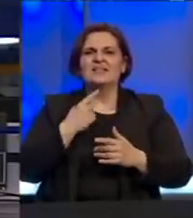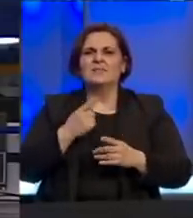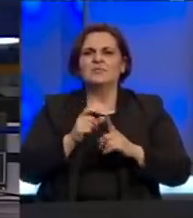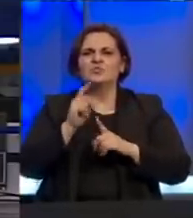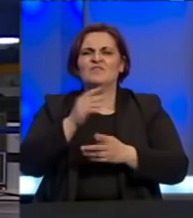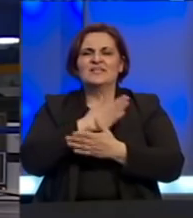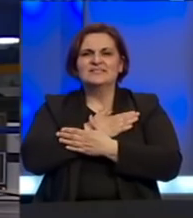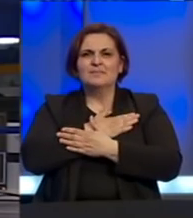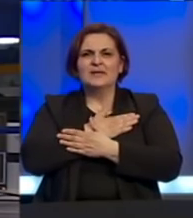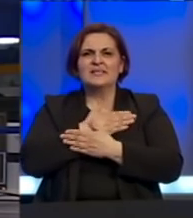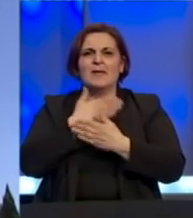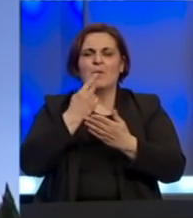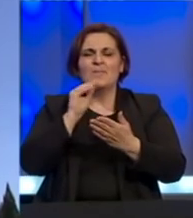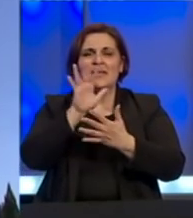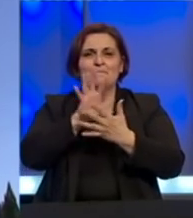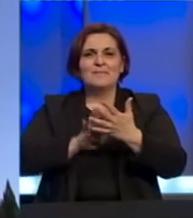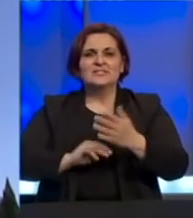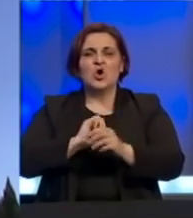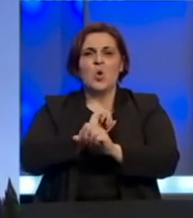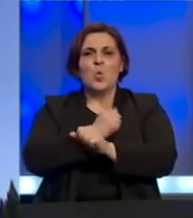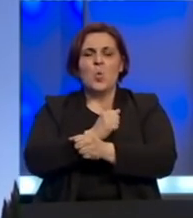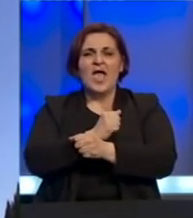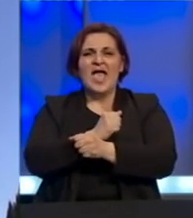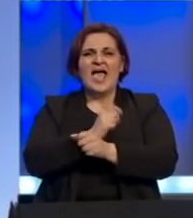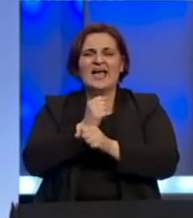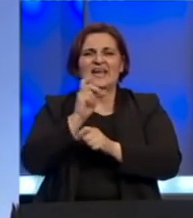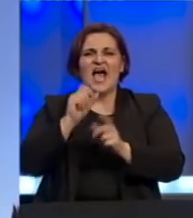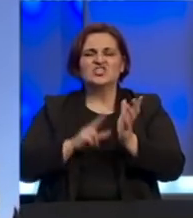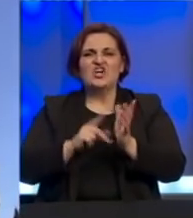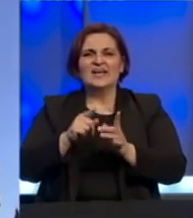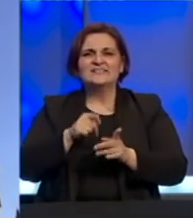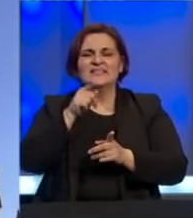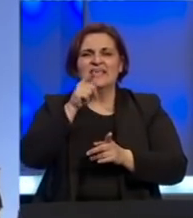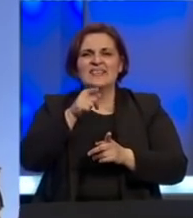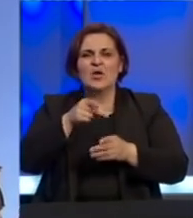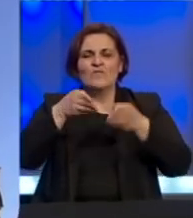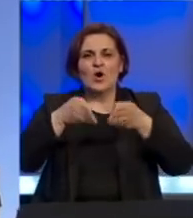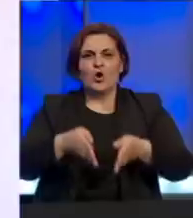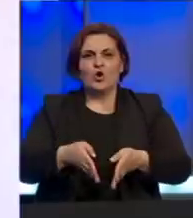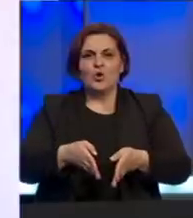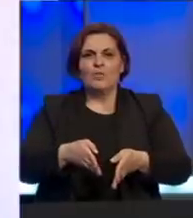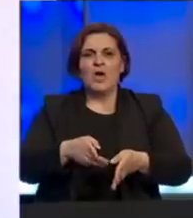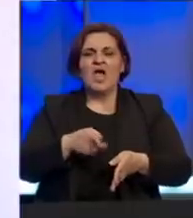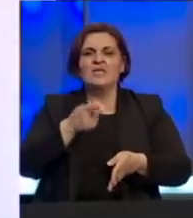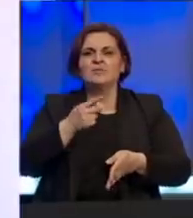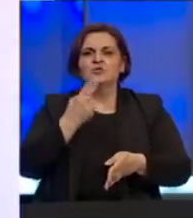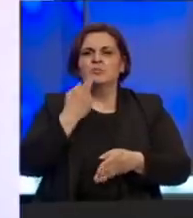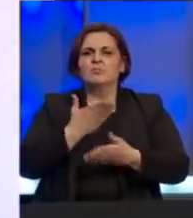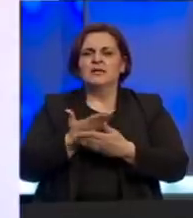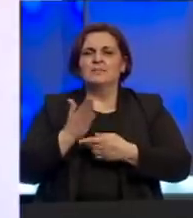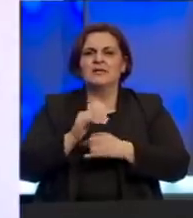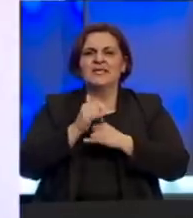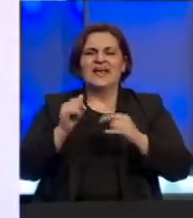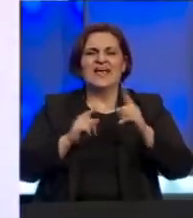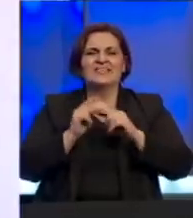smrti Pomen pjesniku održan je u Hercegovačkoj Gračanici gdje se i nalazi njegov grob Pomenu su nazočili predstavnici